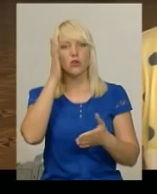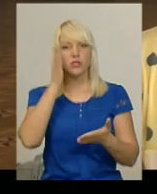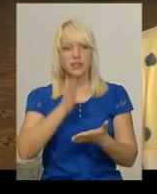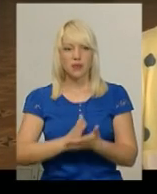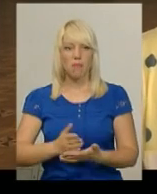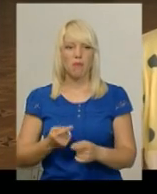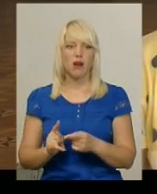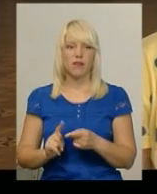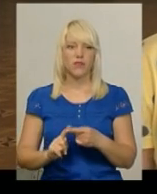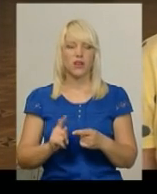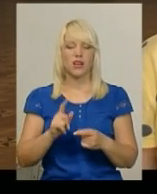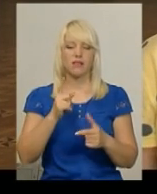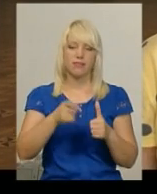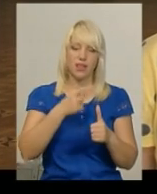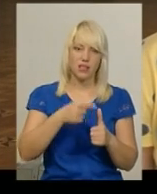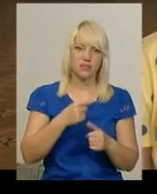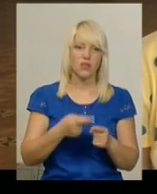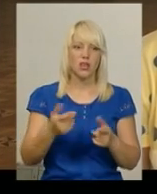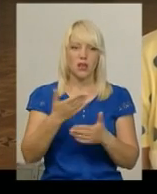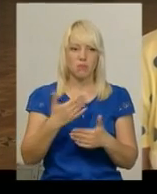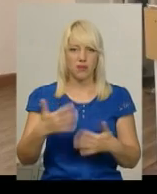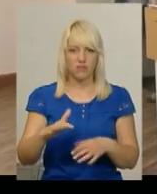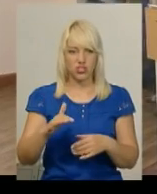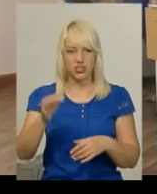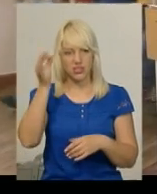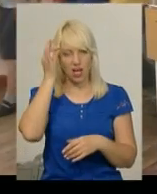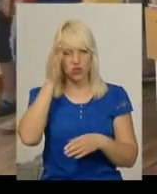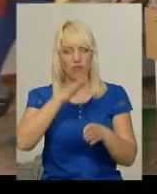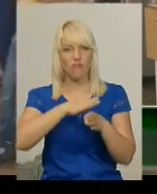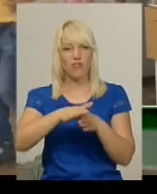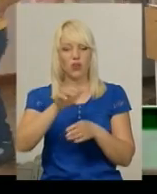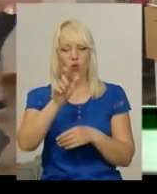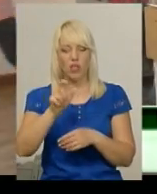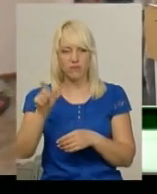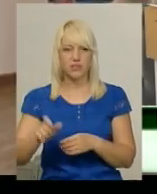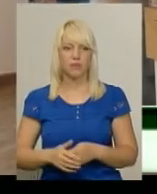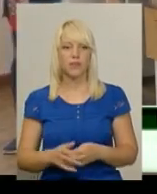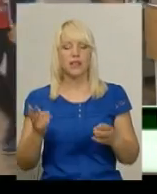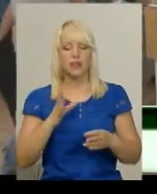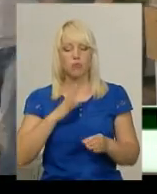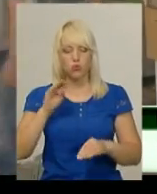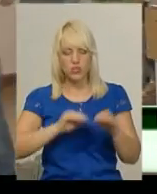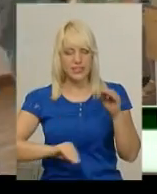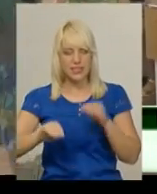він казав назву і ми вже згадували виконавця. Треба було скласти вірш про